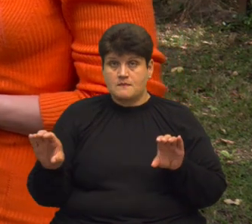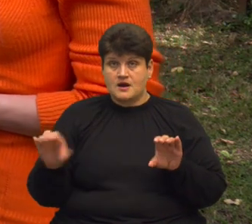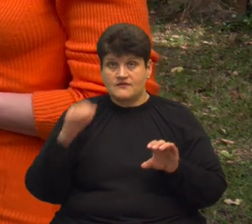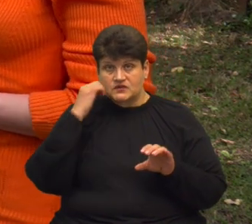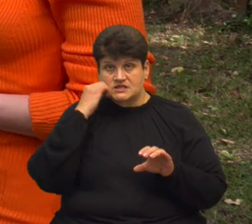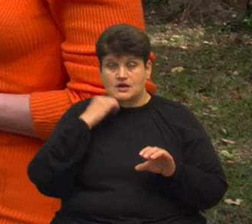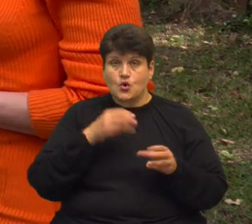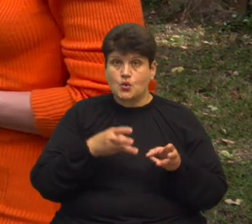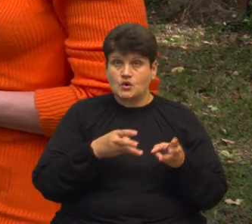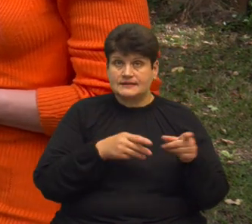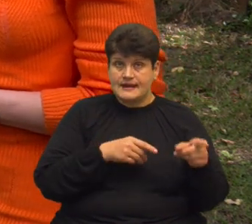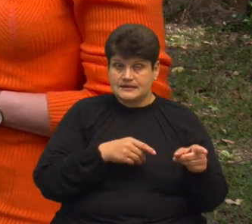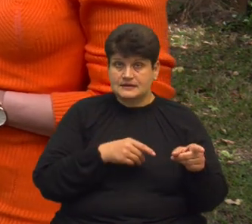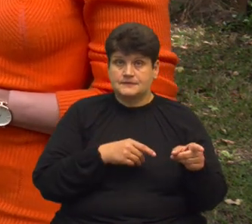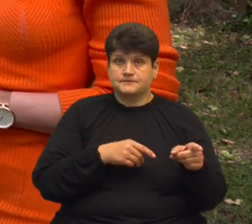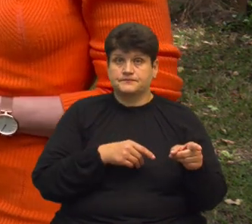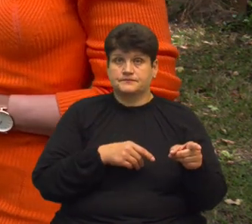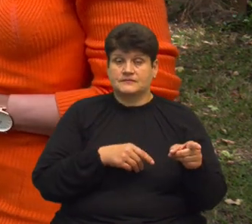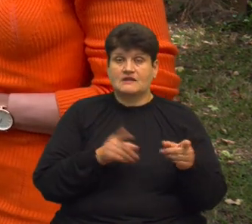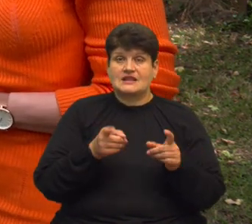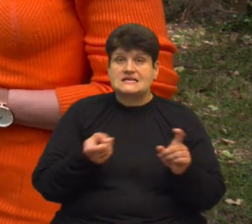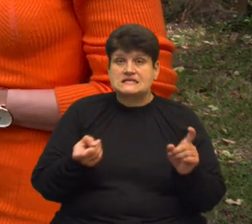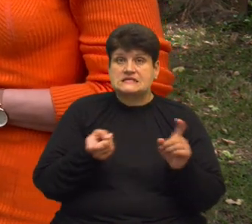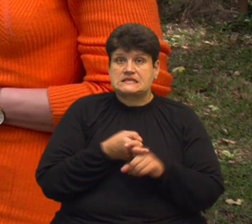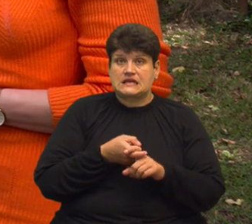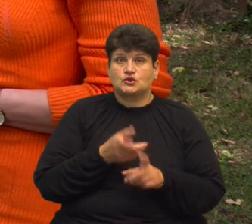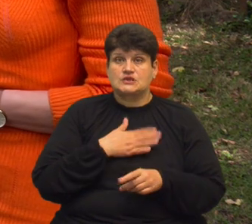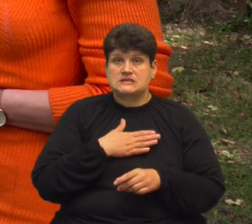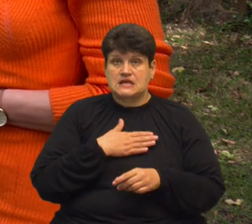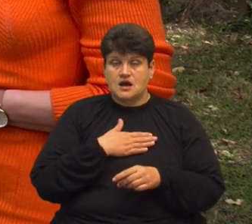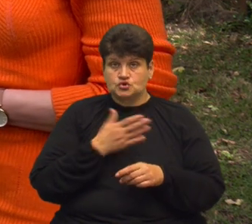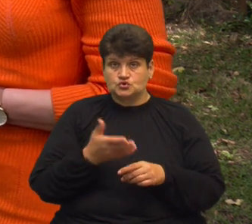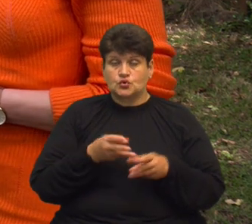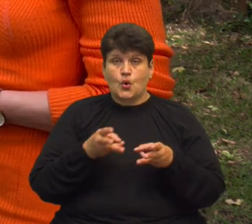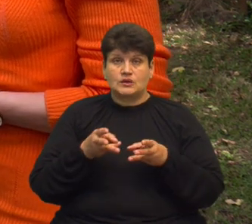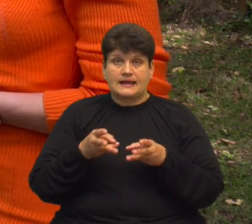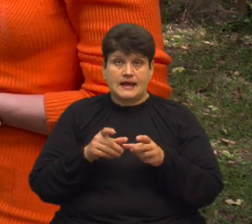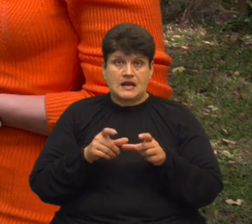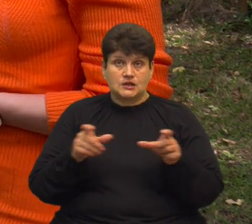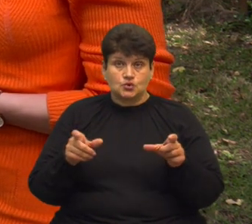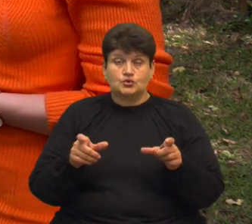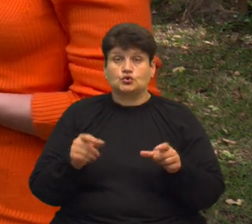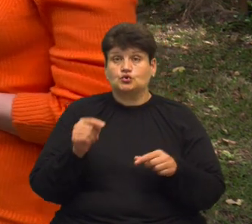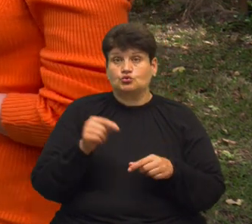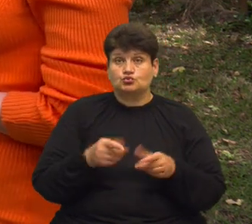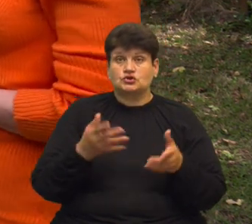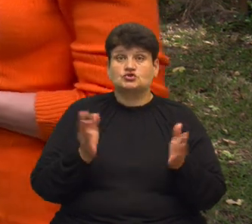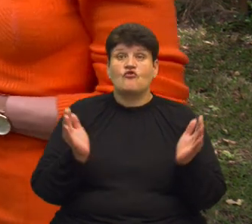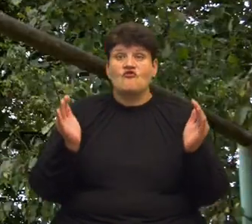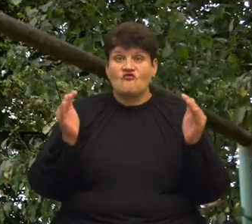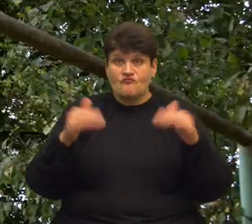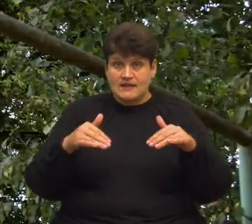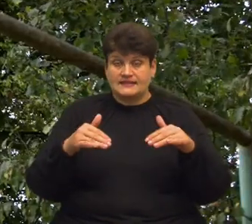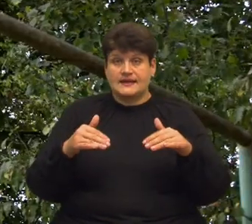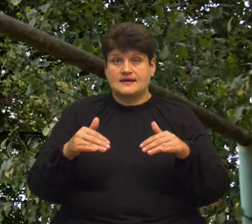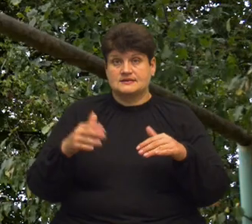котельні, вона з'єднана з нашою стаціонарною котельнею, тому якщо впаде стіна